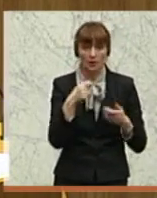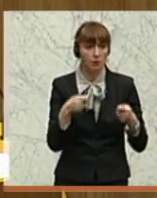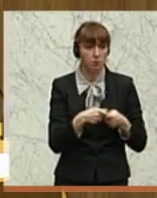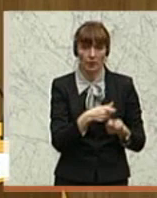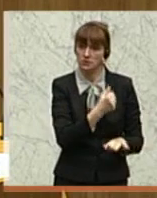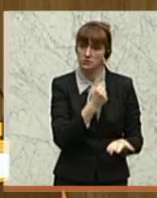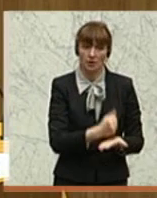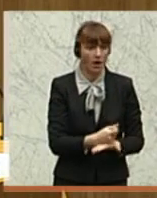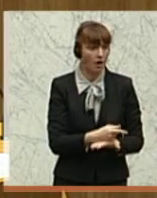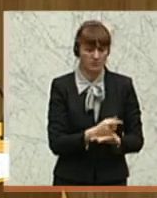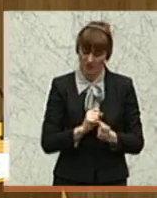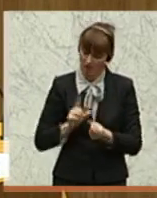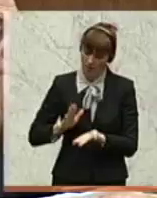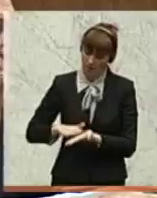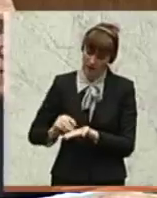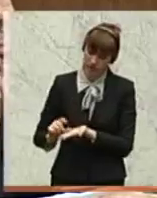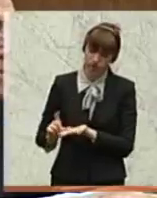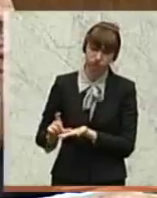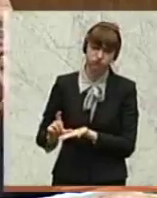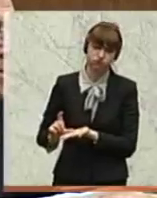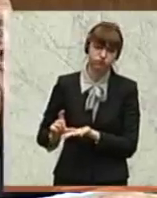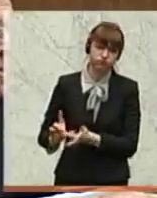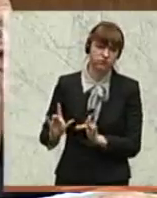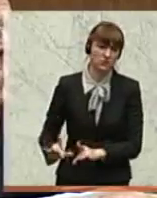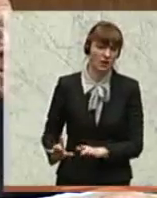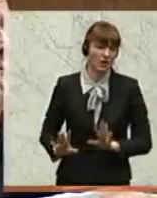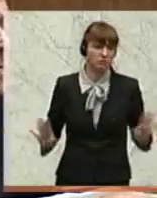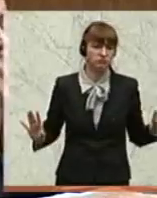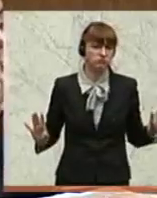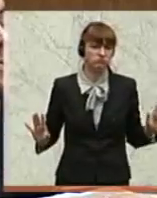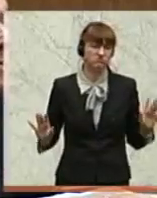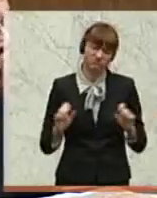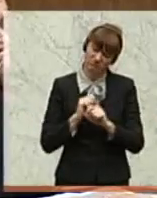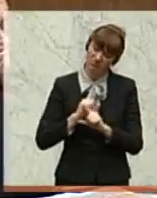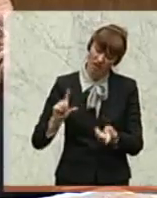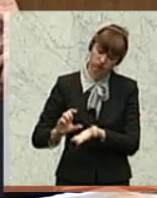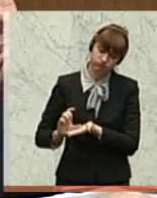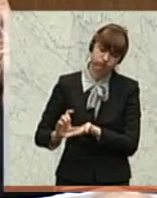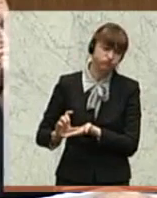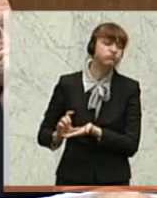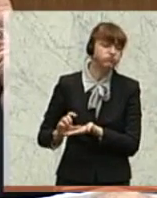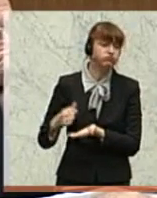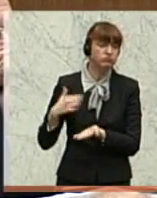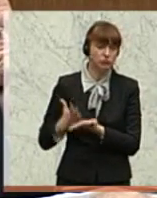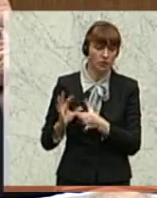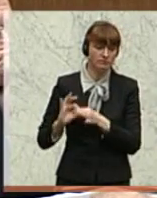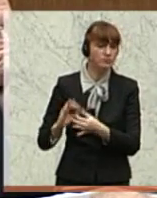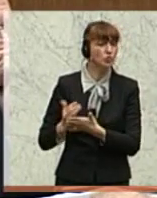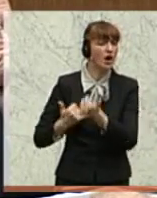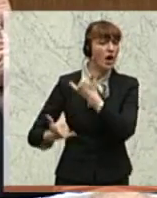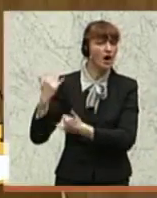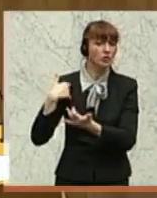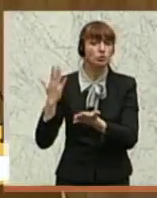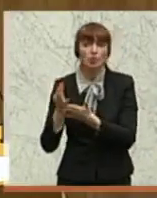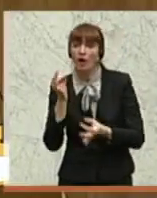Das ist offenkundig. Und ebenso offenkundig ist es, ich habe diesbezüglich auch vor einem Jahr schon eine Anfrage